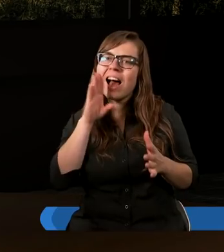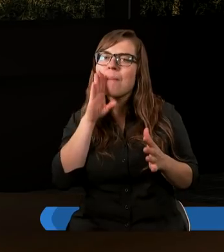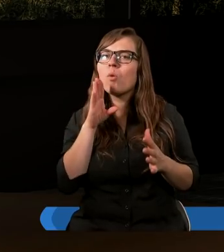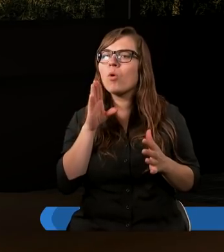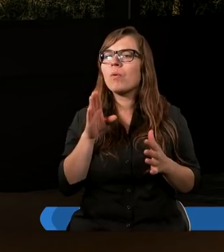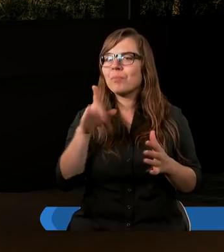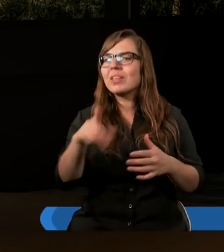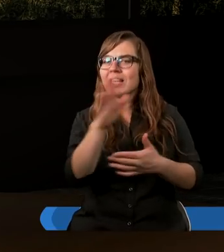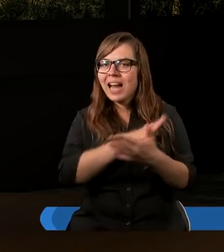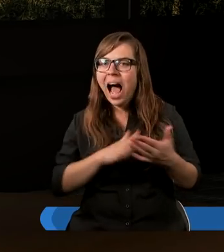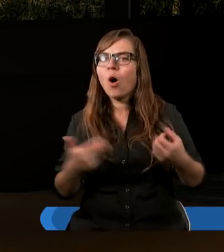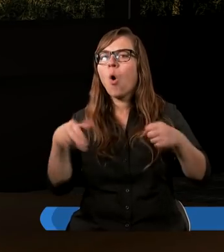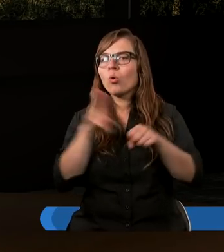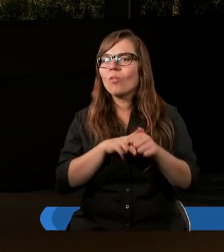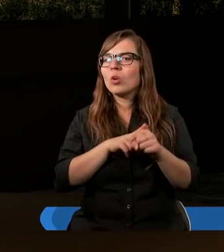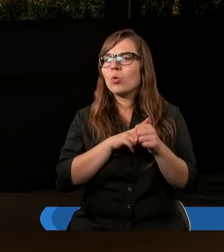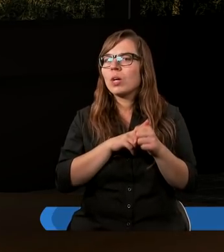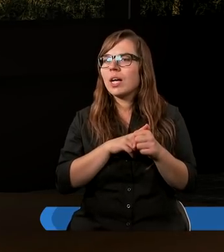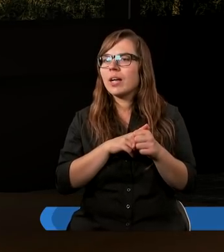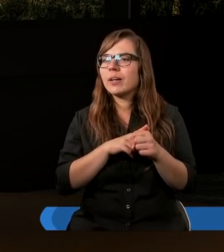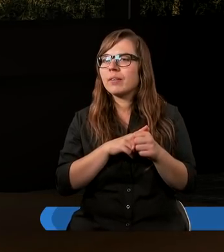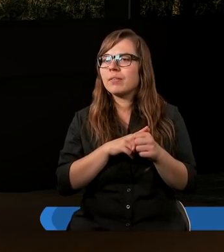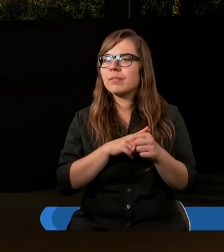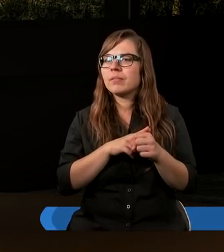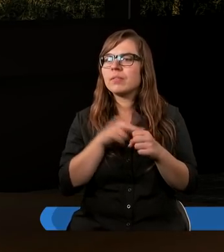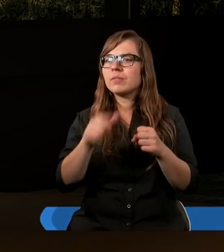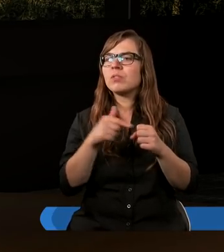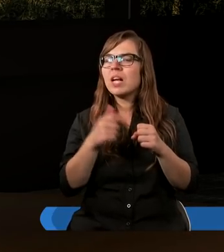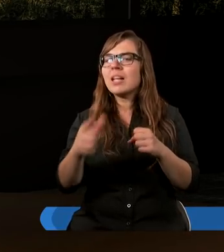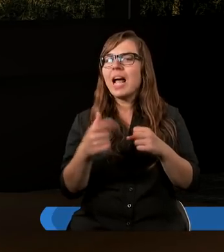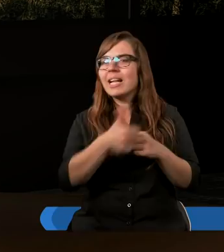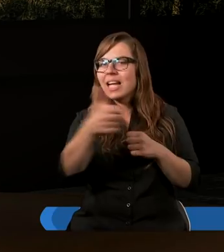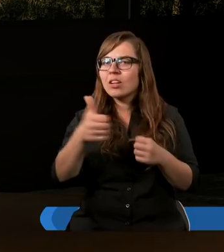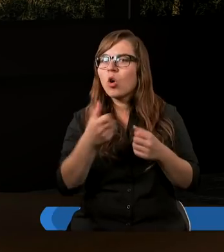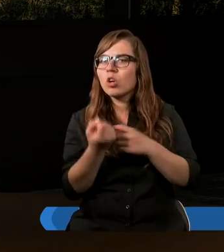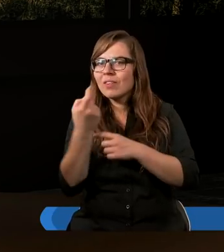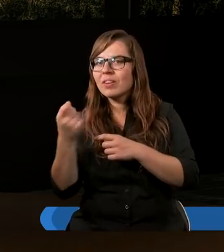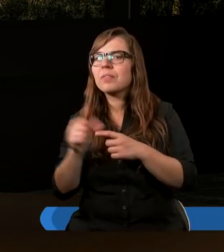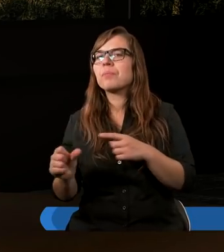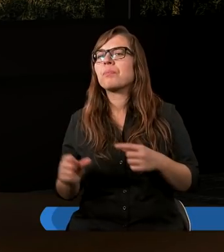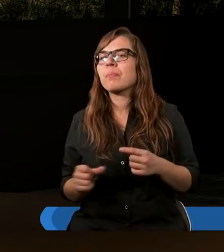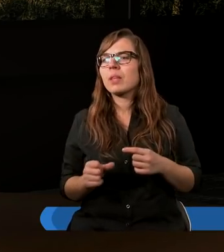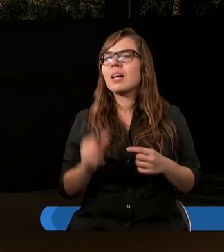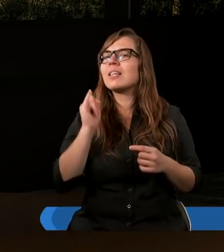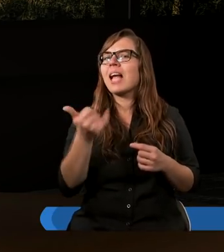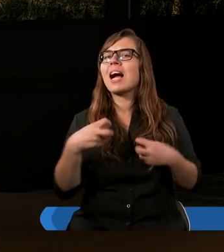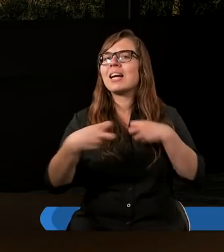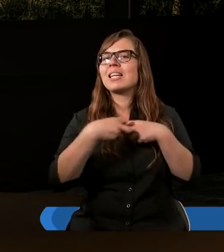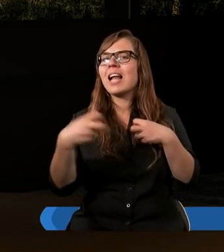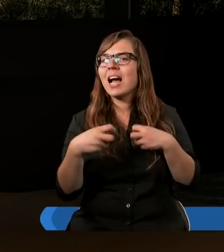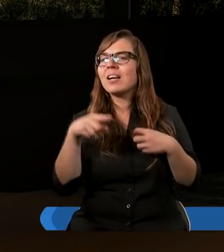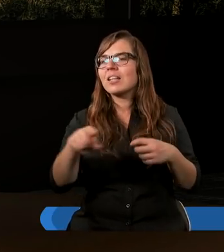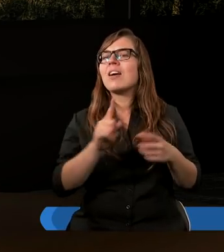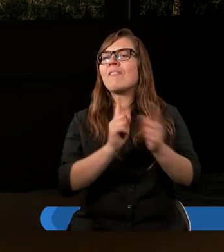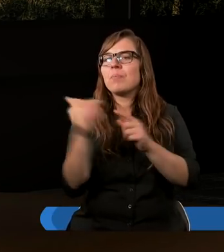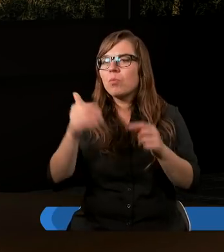co powinniśmy robić po to, żeby żeby utrzymywać właśnie tej jedności. Jakie cechy byśmy